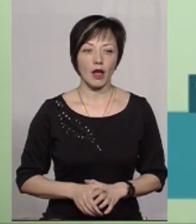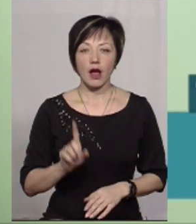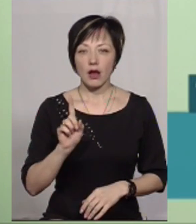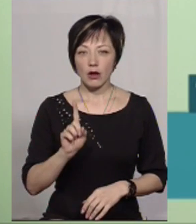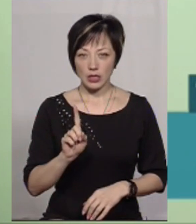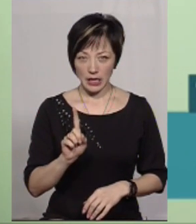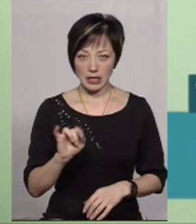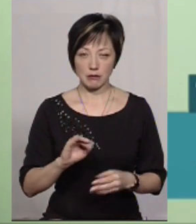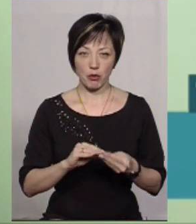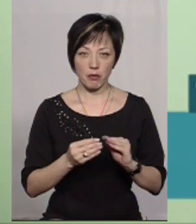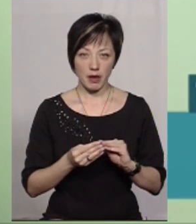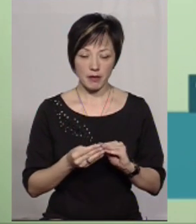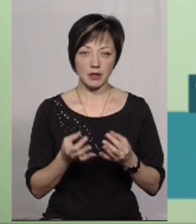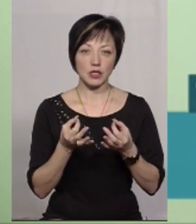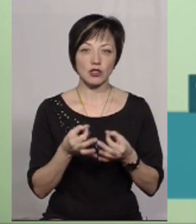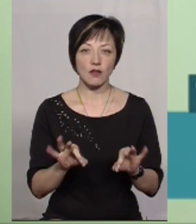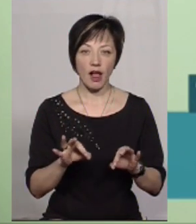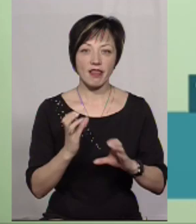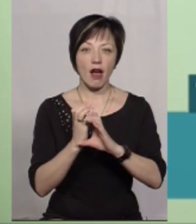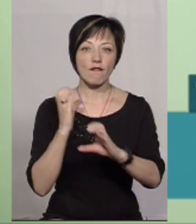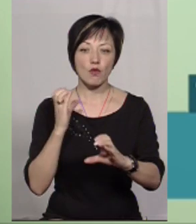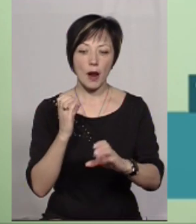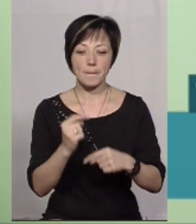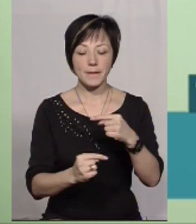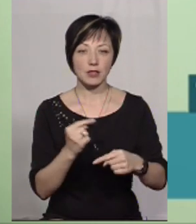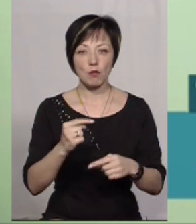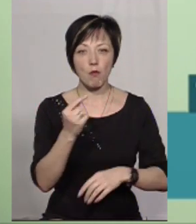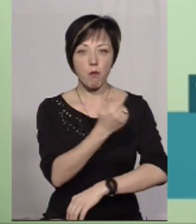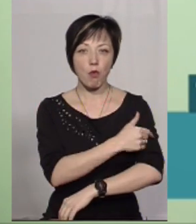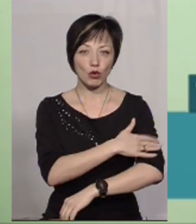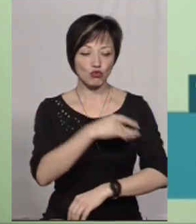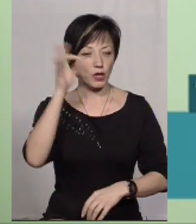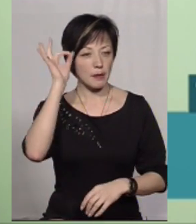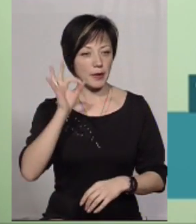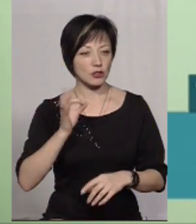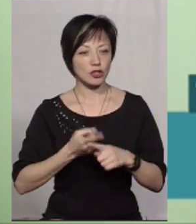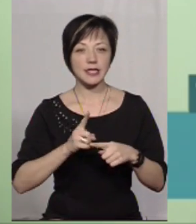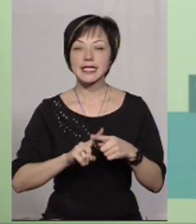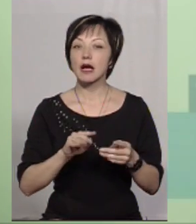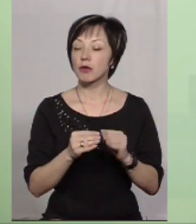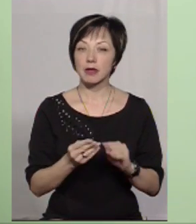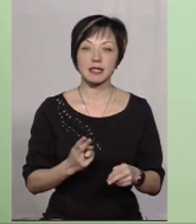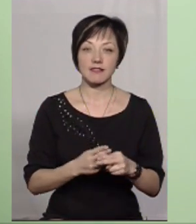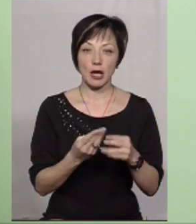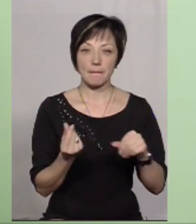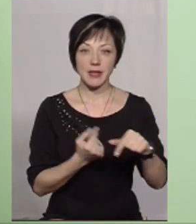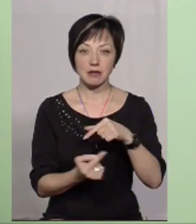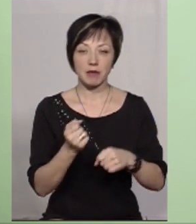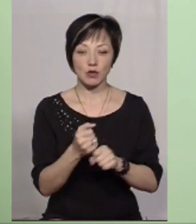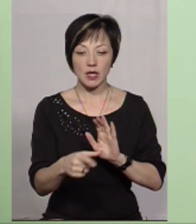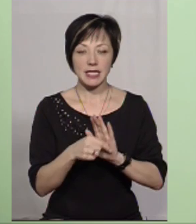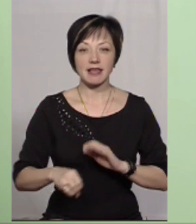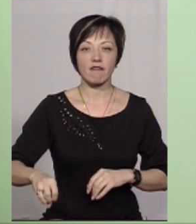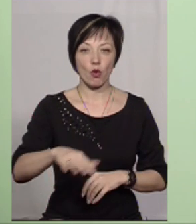Зараз одна з проблем дозвола на фури для перетину із Польщею і Німеччиною. Ця проблема зараз заважає бізнесу, який працює з